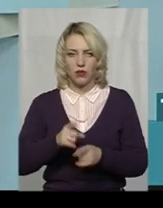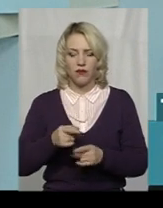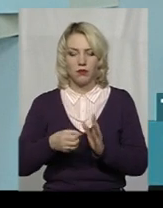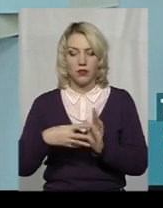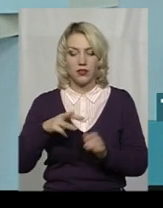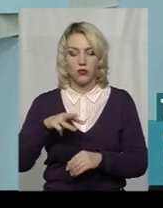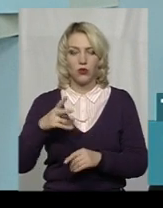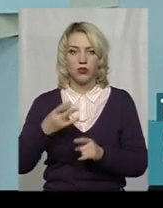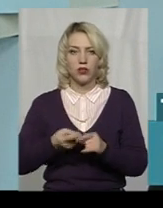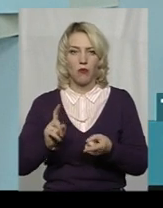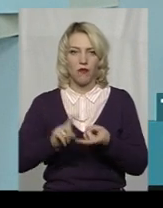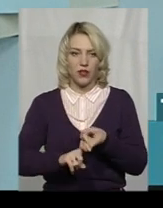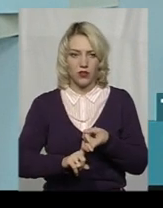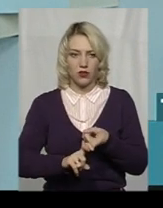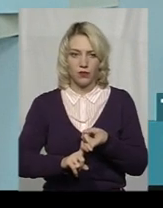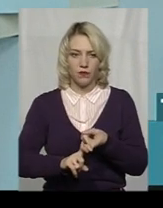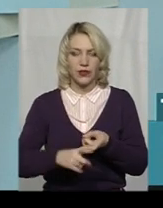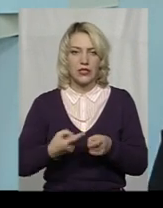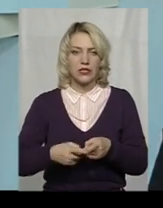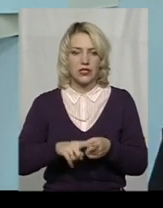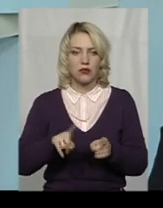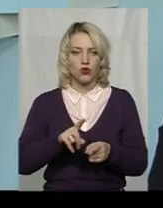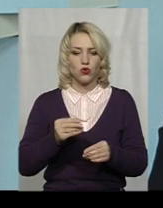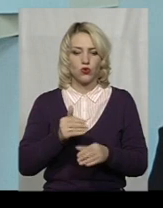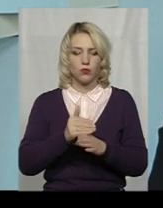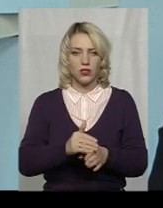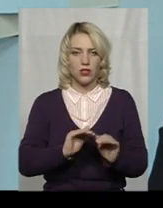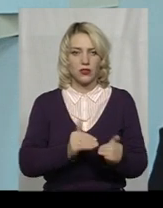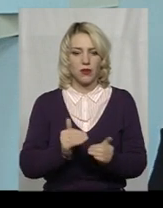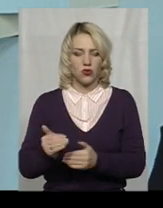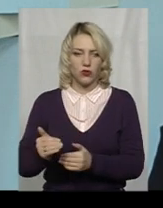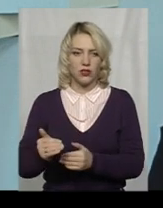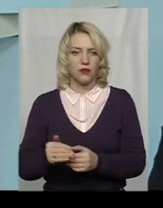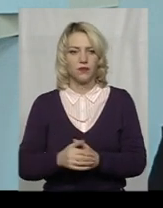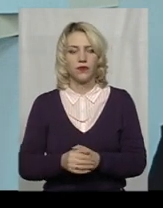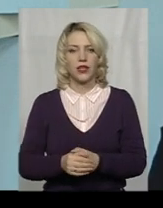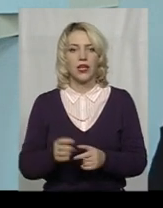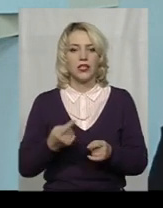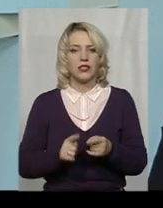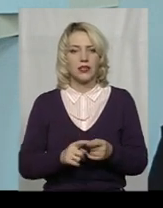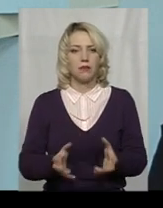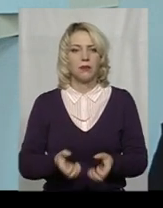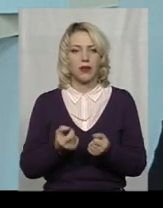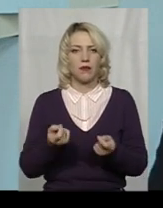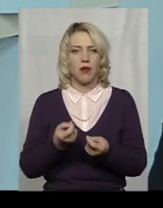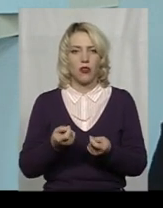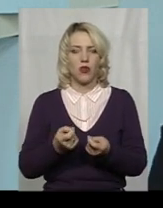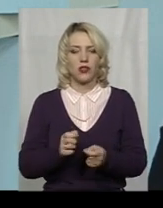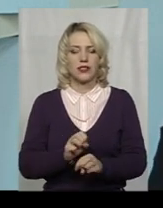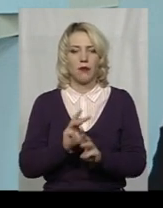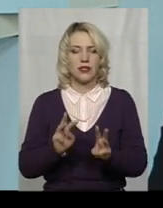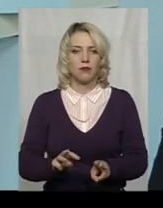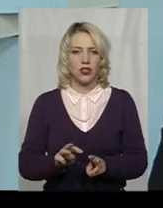мільйонів, але це пов'язано, знову ж таки, з тим, що субсидії зменшуються, так, це підтримка малозабезпечених